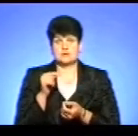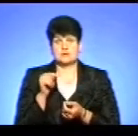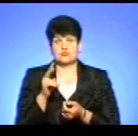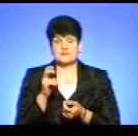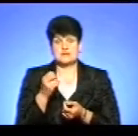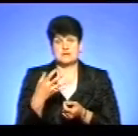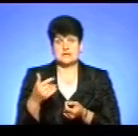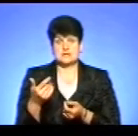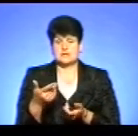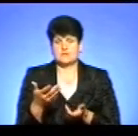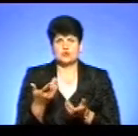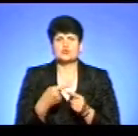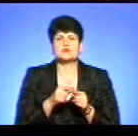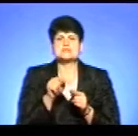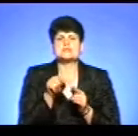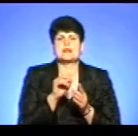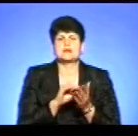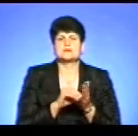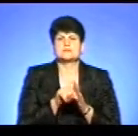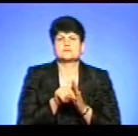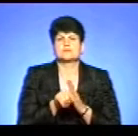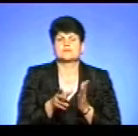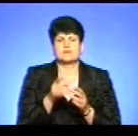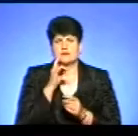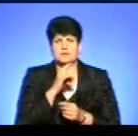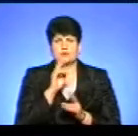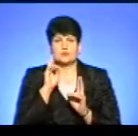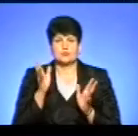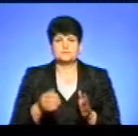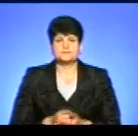гривень. Тобто знову ж таки, що тут закладається, невідомо.